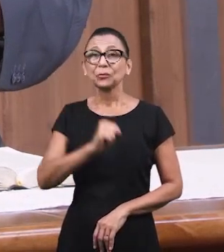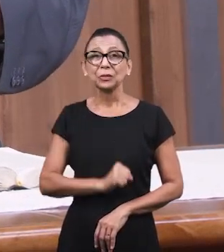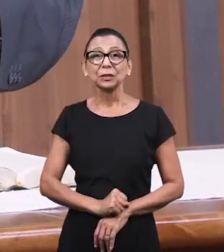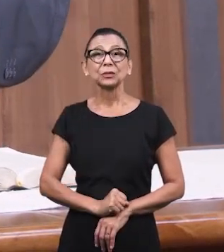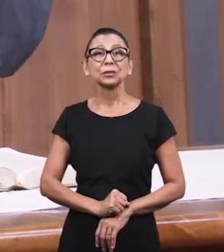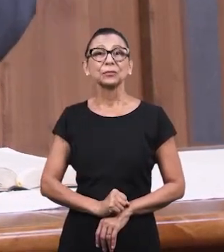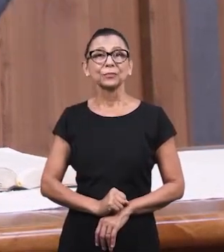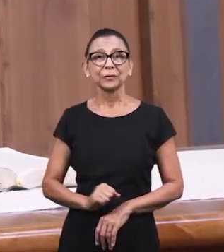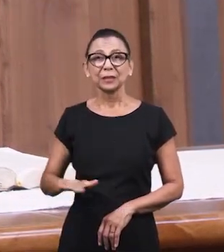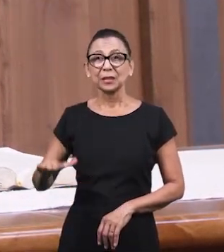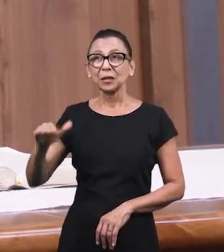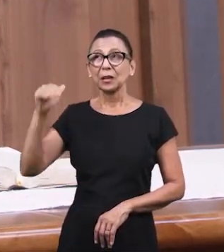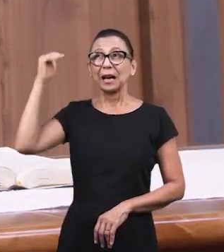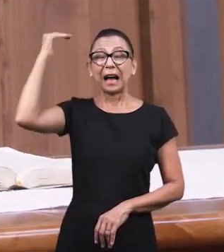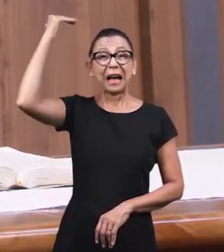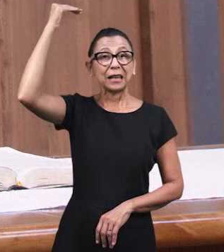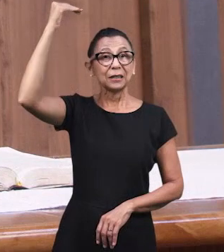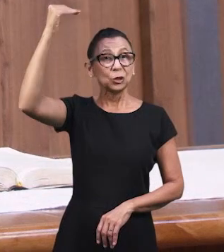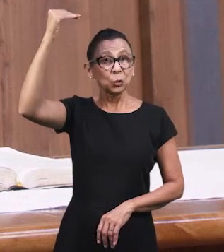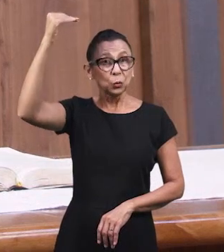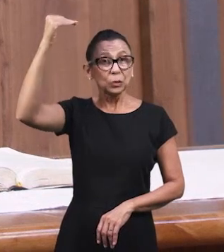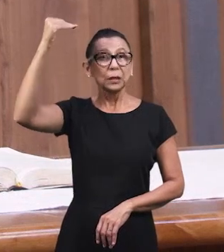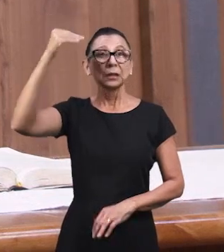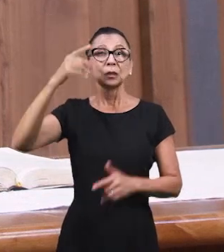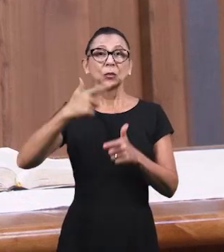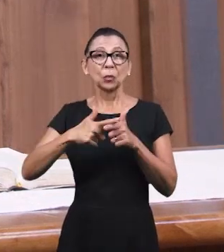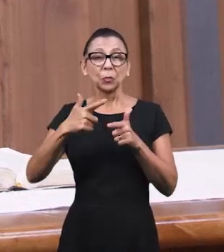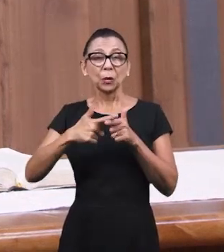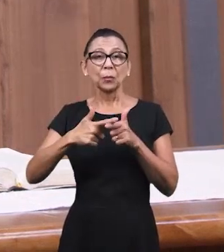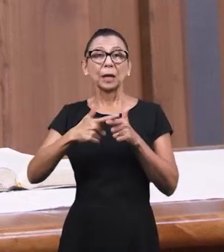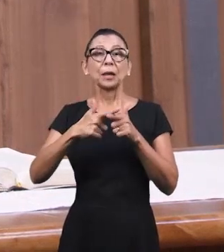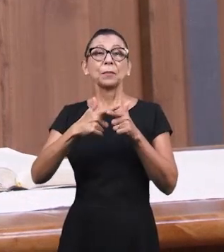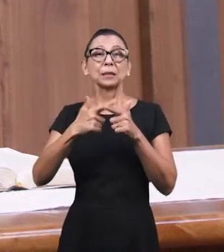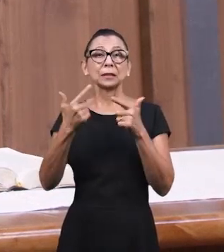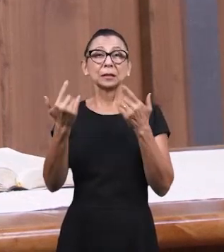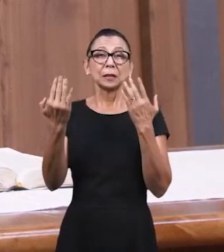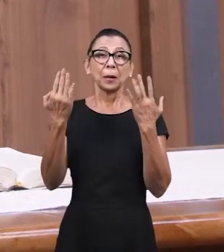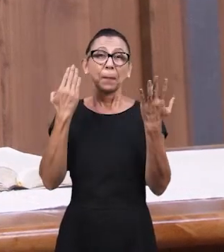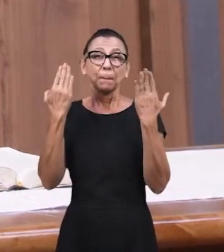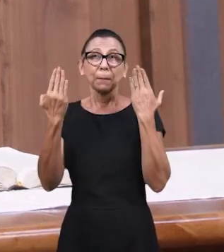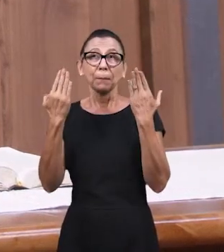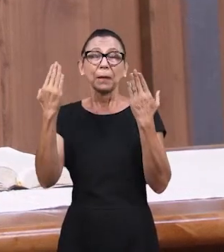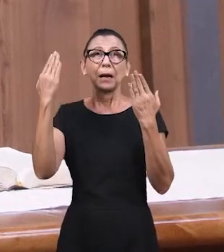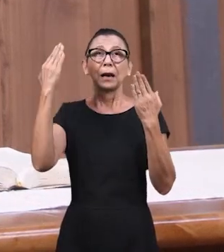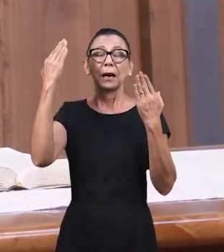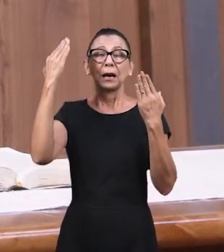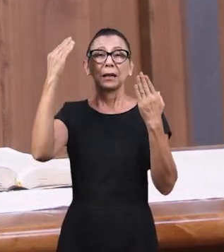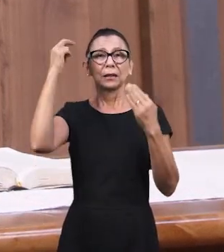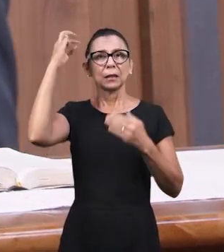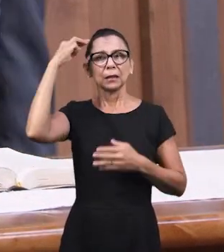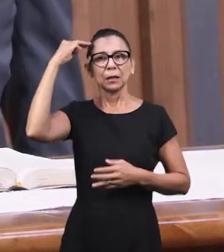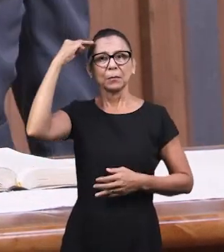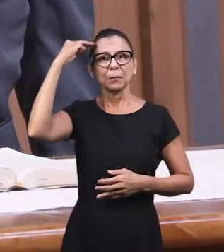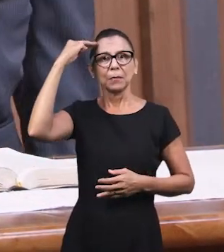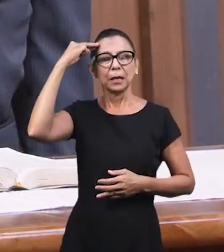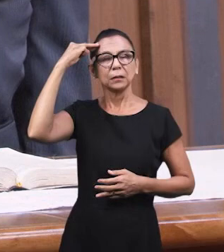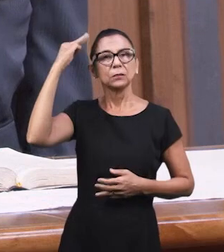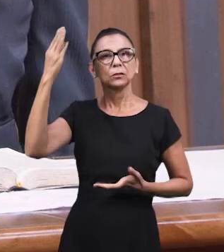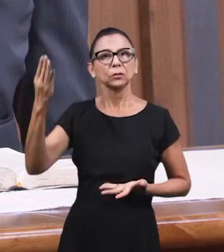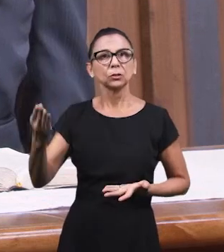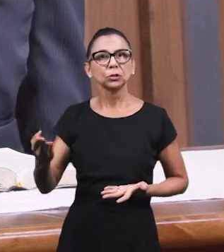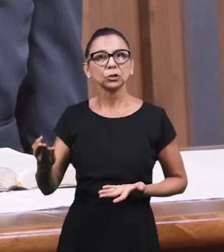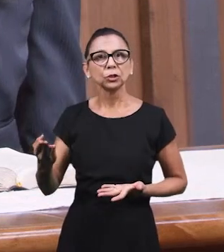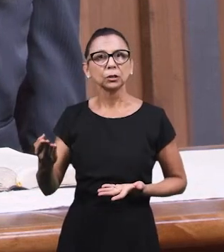страдая всю жизнь. Я говорю, святая, как подростком, ты ошиблась,